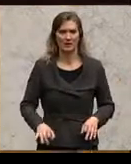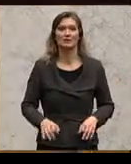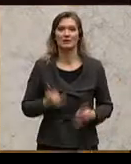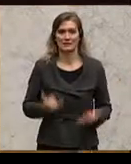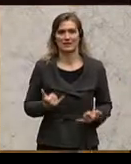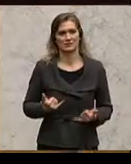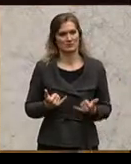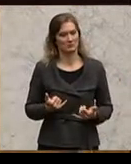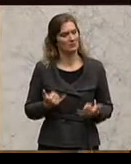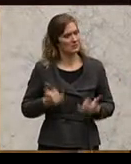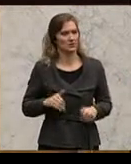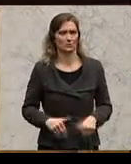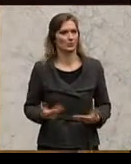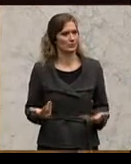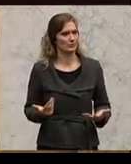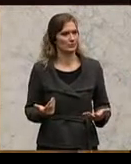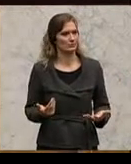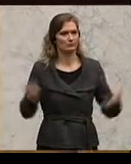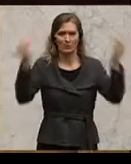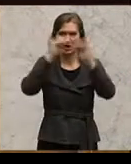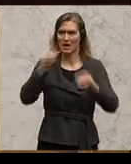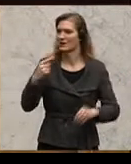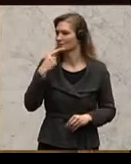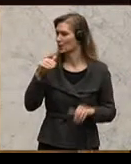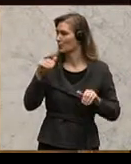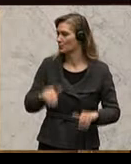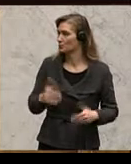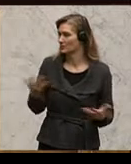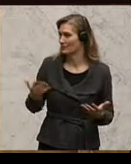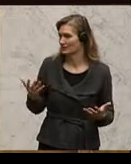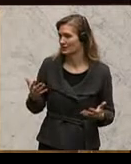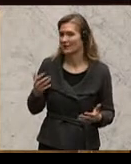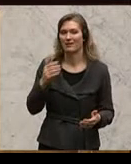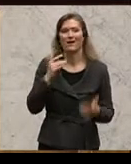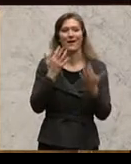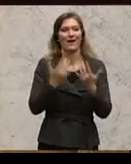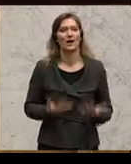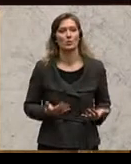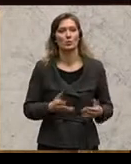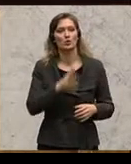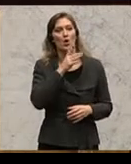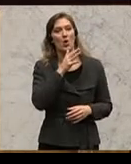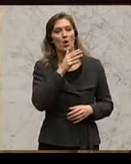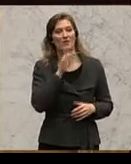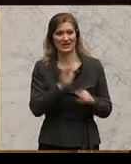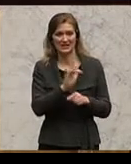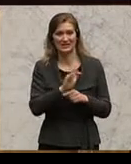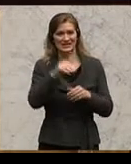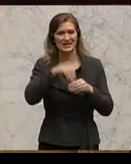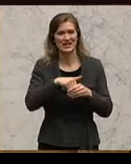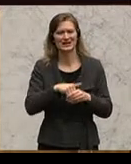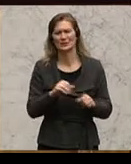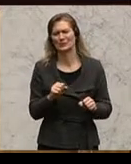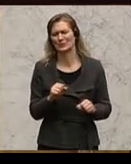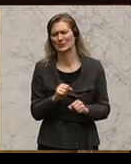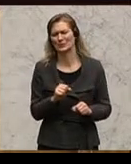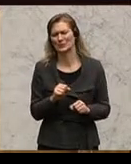Zeit, denn wir müssen einmal ehrlich sagen, die Rechnungshofkritik ist wirklich vernichtend. Auch die